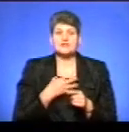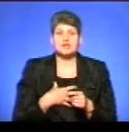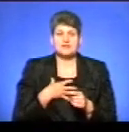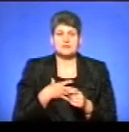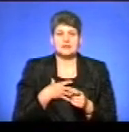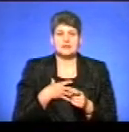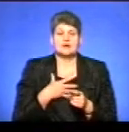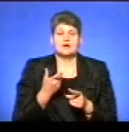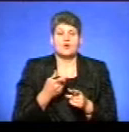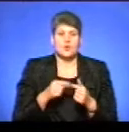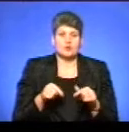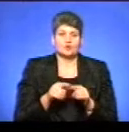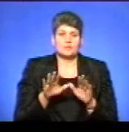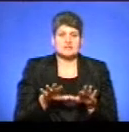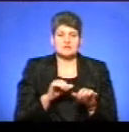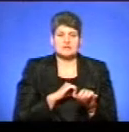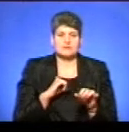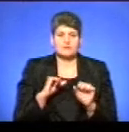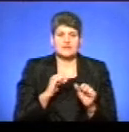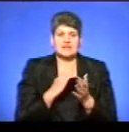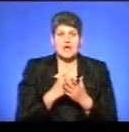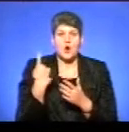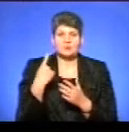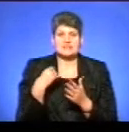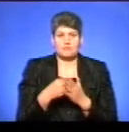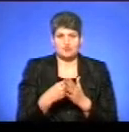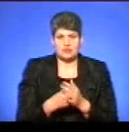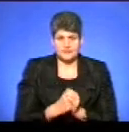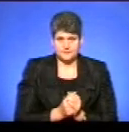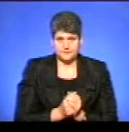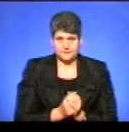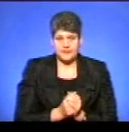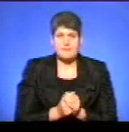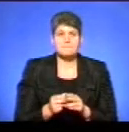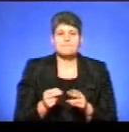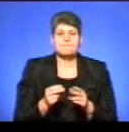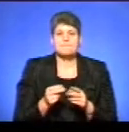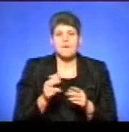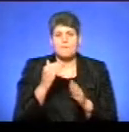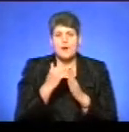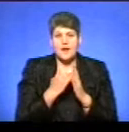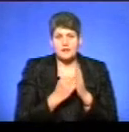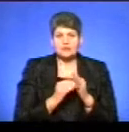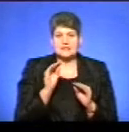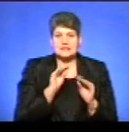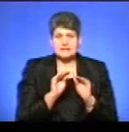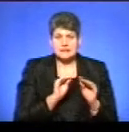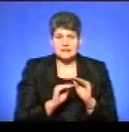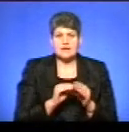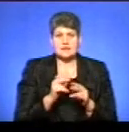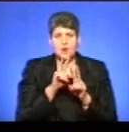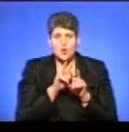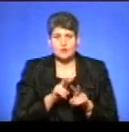інструментом в руках органу місцевого самоврядування є обласний бюджет. Безпосередньо порядок складання, розгляду,